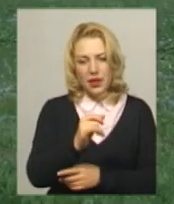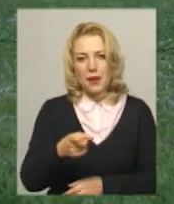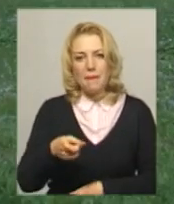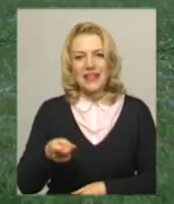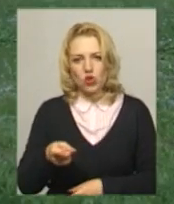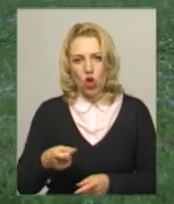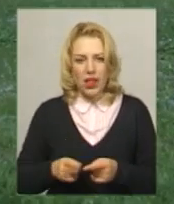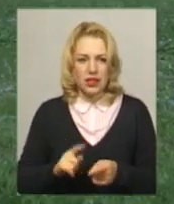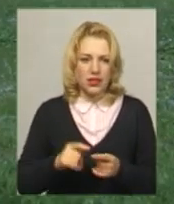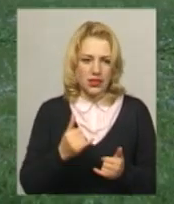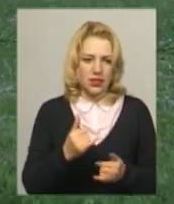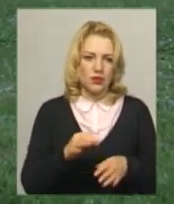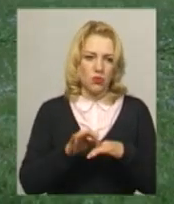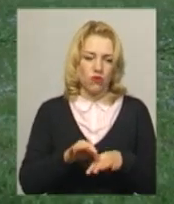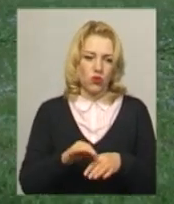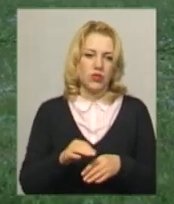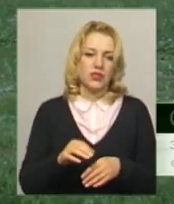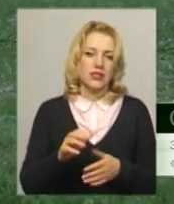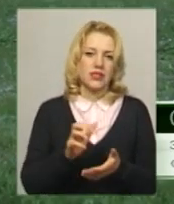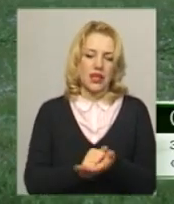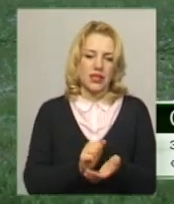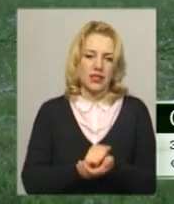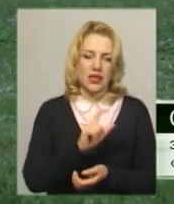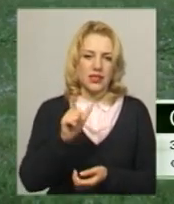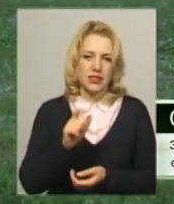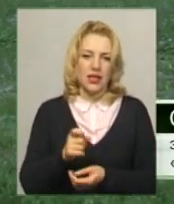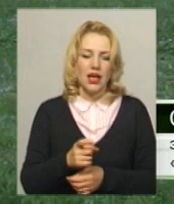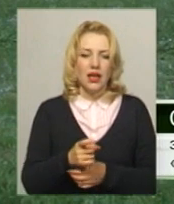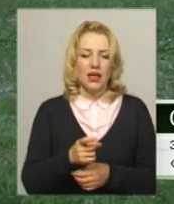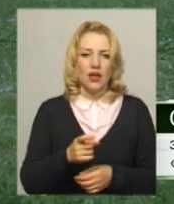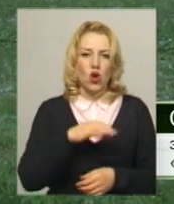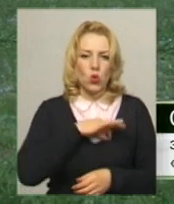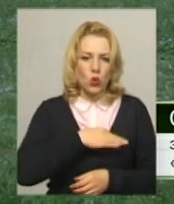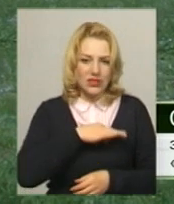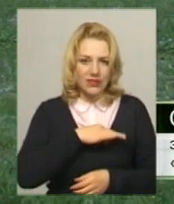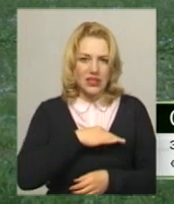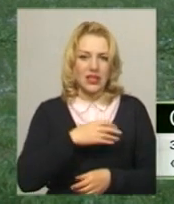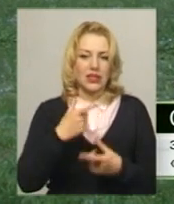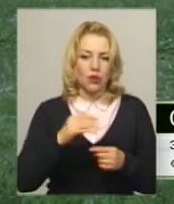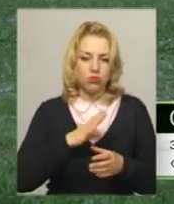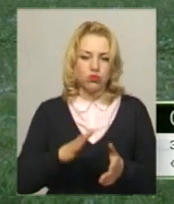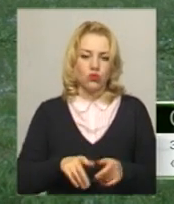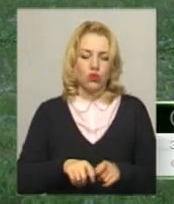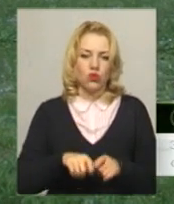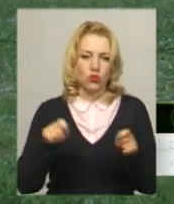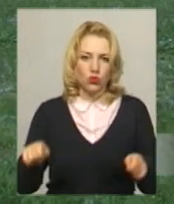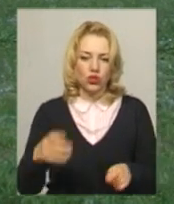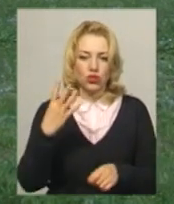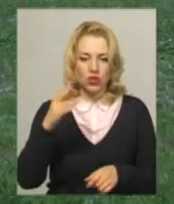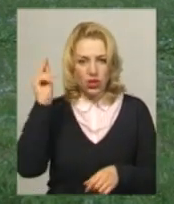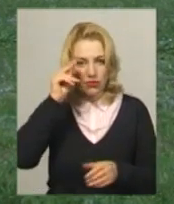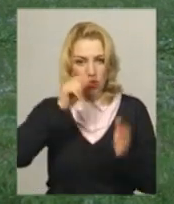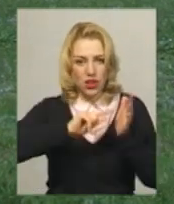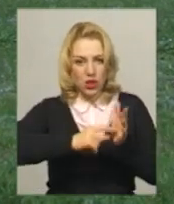Вчора було проведено в нас заняття з артилерійської розвідки, де було розгорнуто 4 навчальних точки.